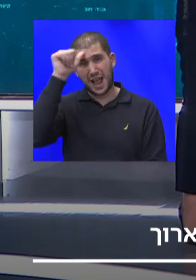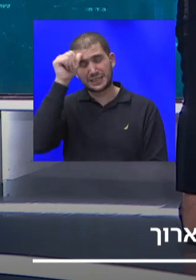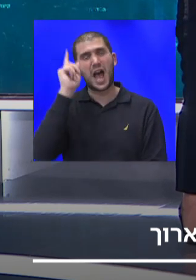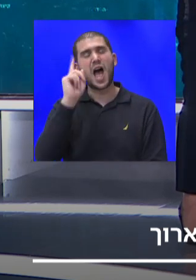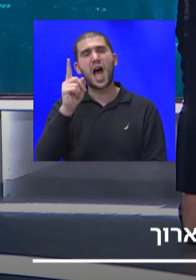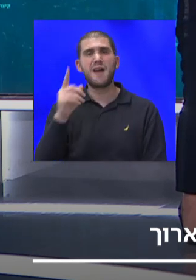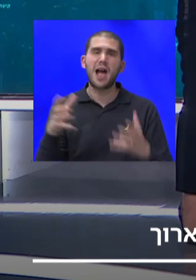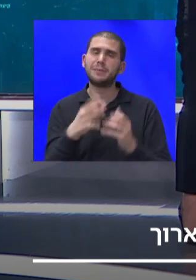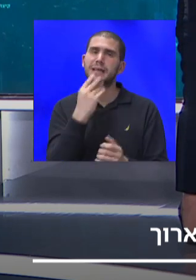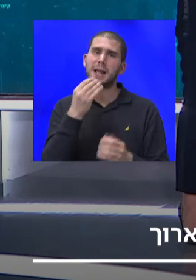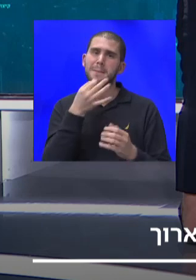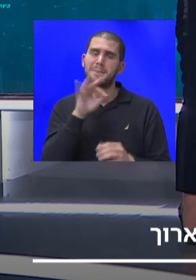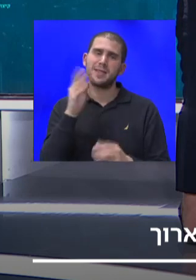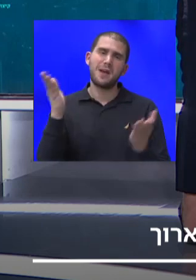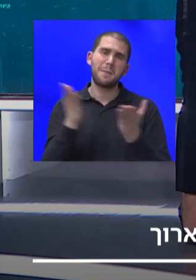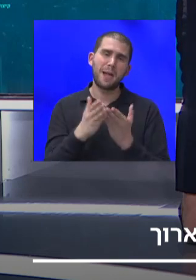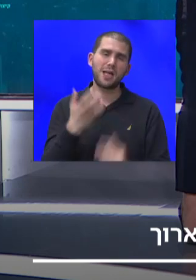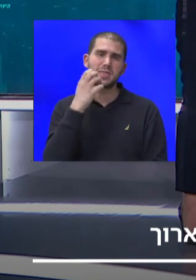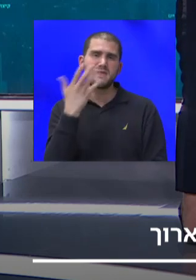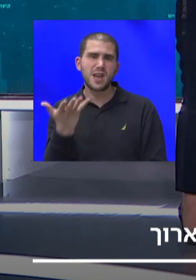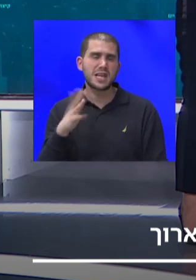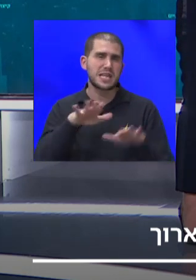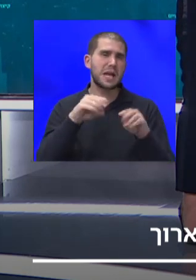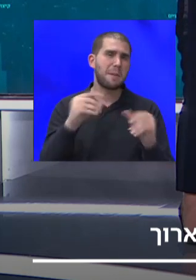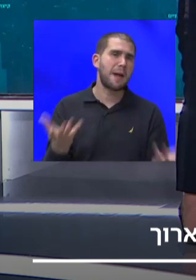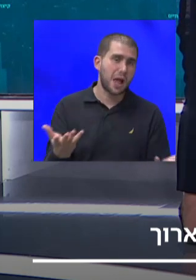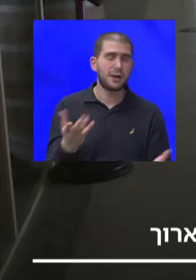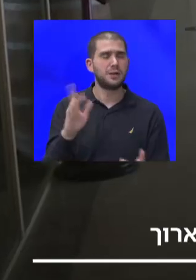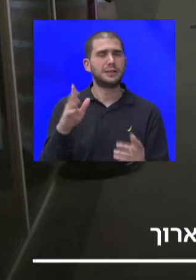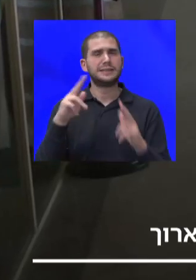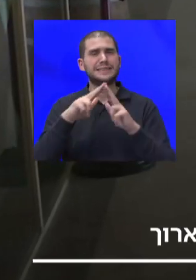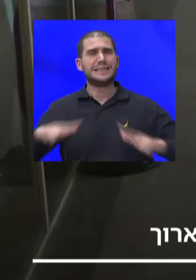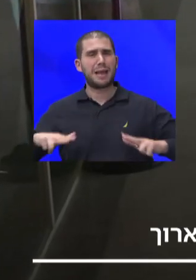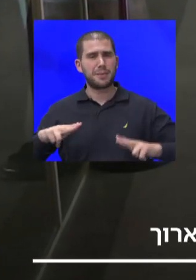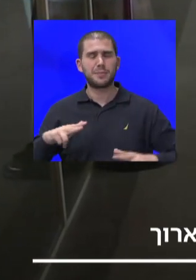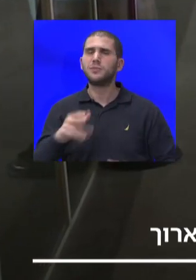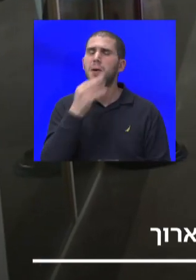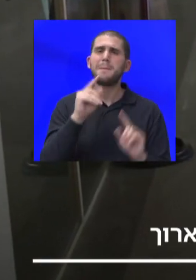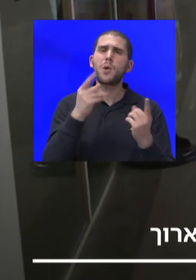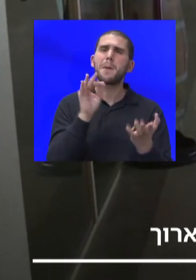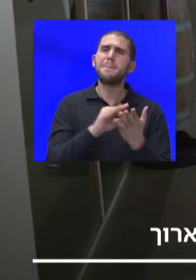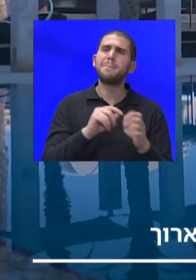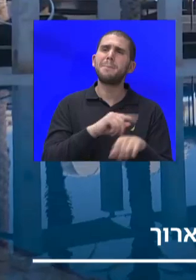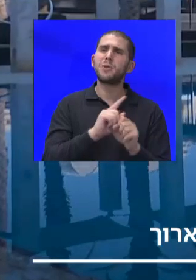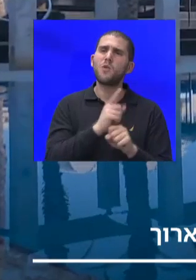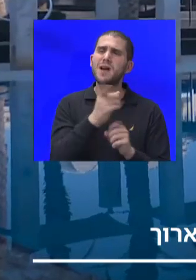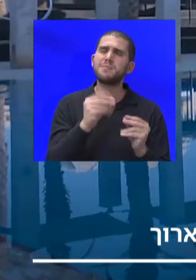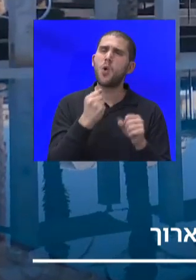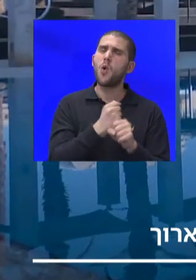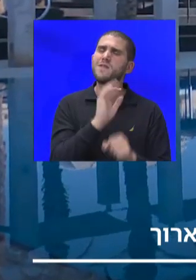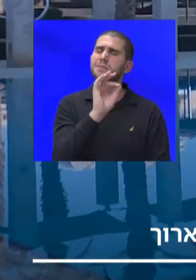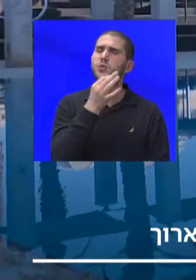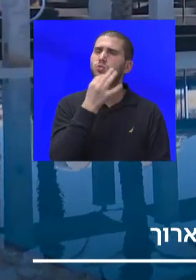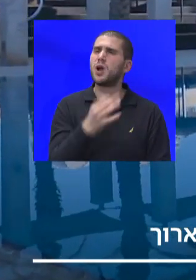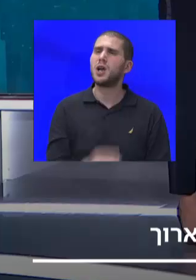באילת, בטבריה, בימה מלח, בצימרים, שוב. ומה קורה בזמן הזה עם העובדים שלך? יושבים